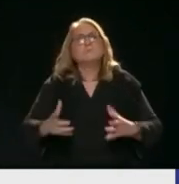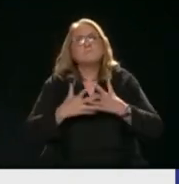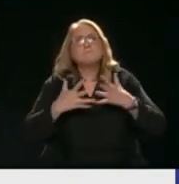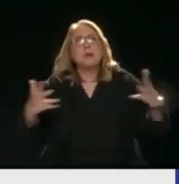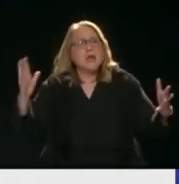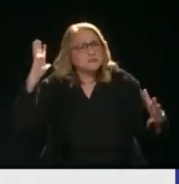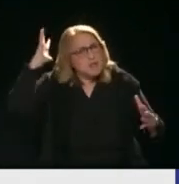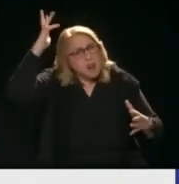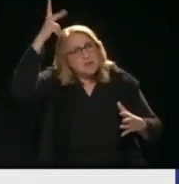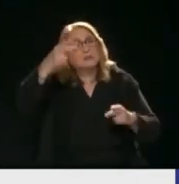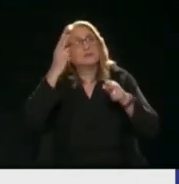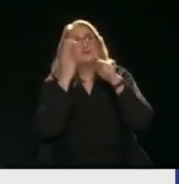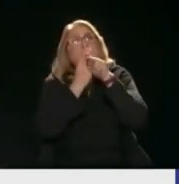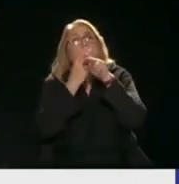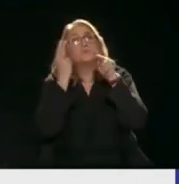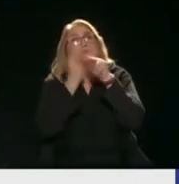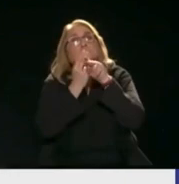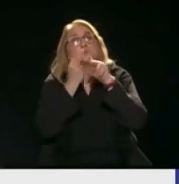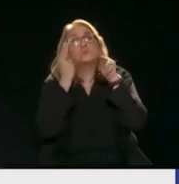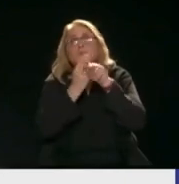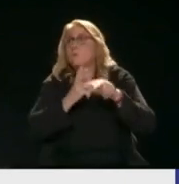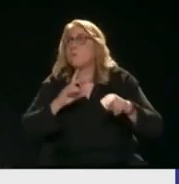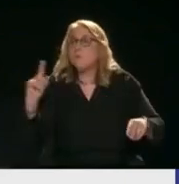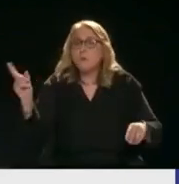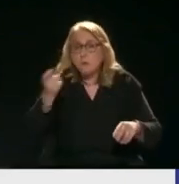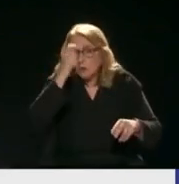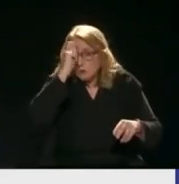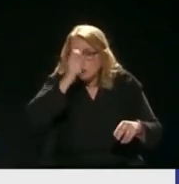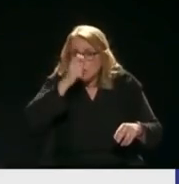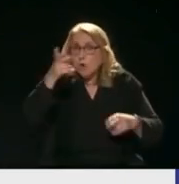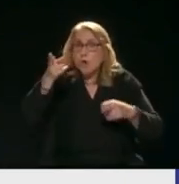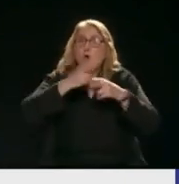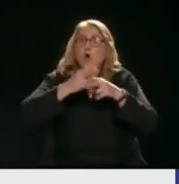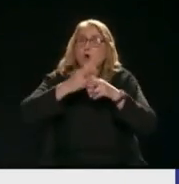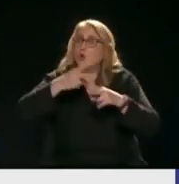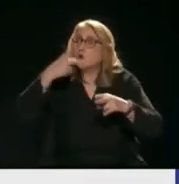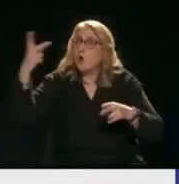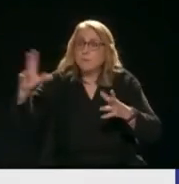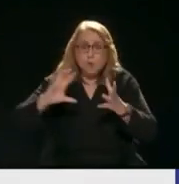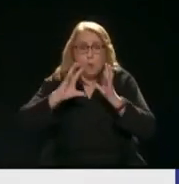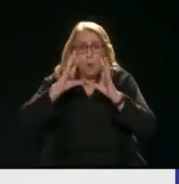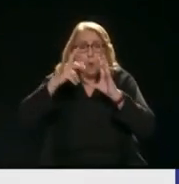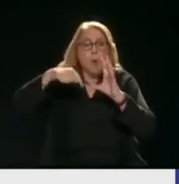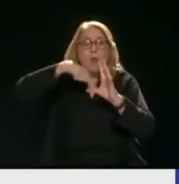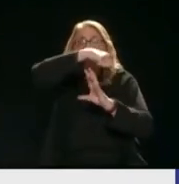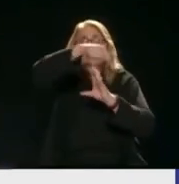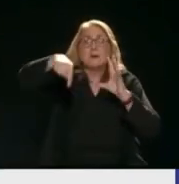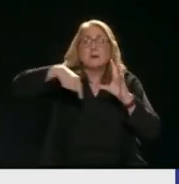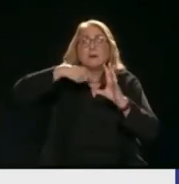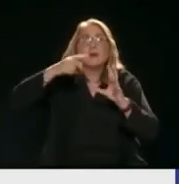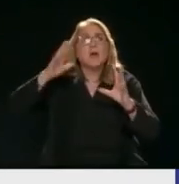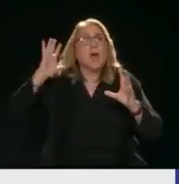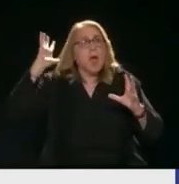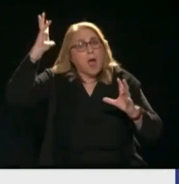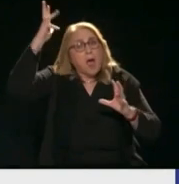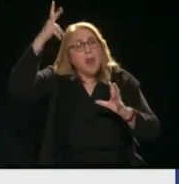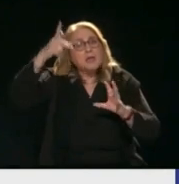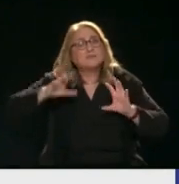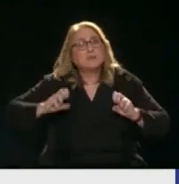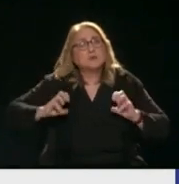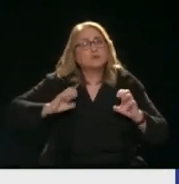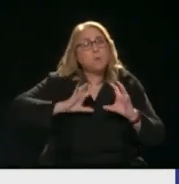Μεγάλου Αλεξάνδρου Η Ρώμη είναι του Αλέξανδρου Ο πλανήτης είναι του Αλέξανδρου Όλη η οικονομία στηρίζεται